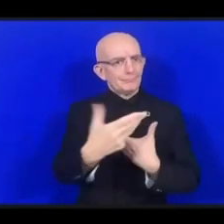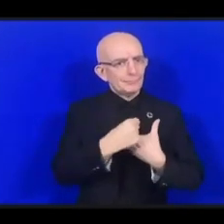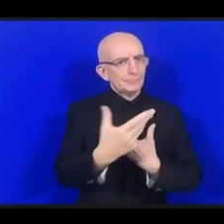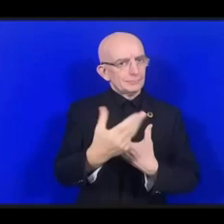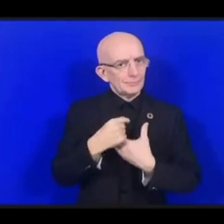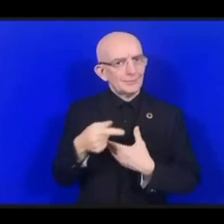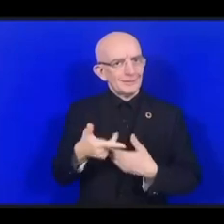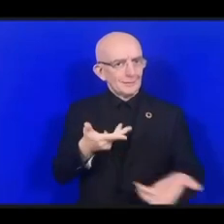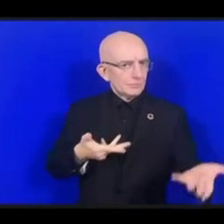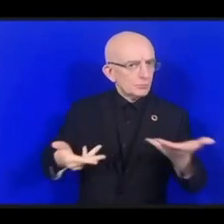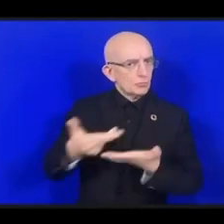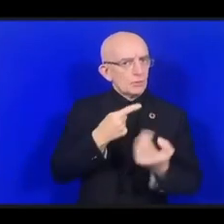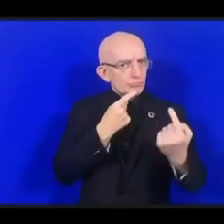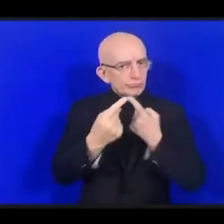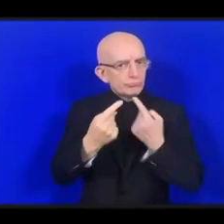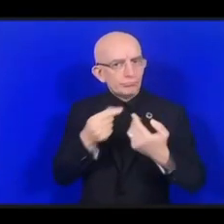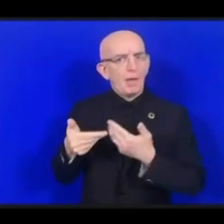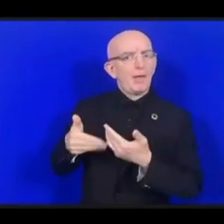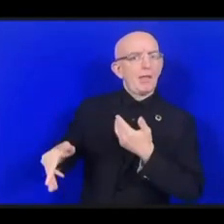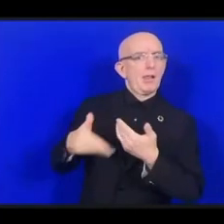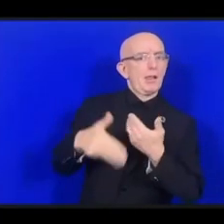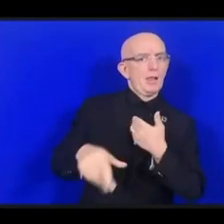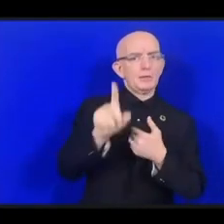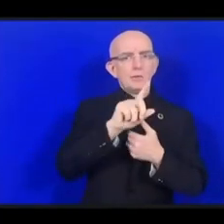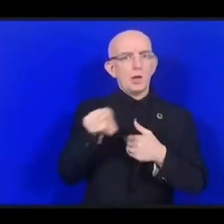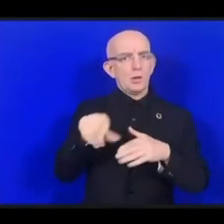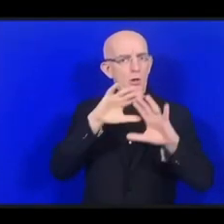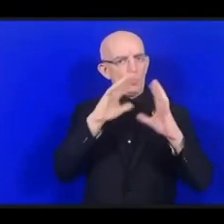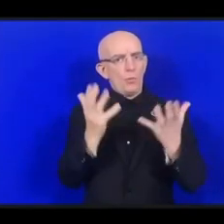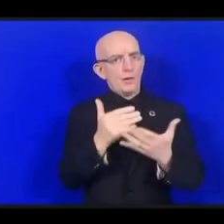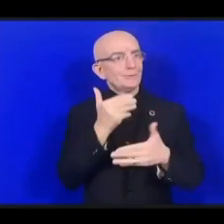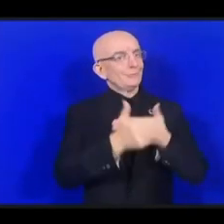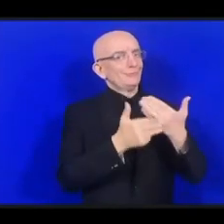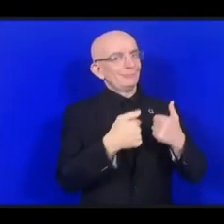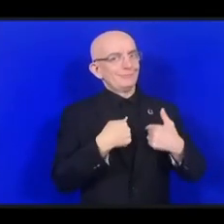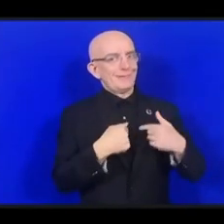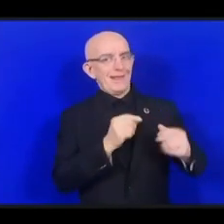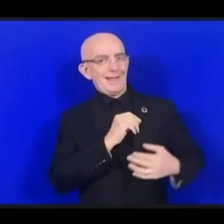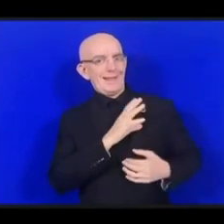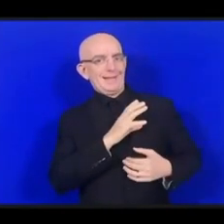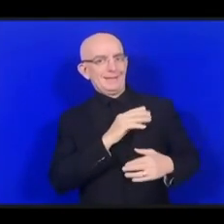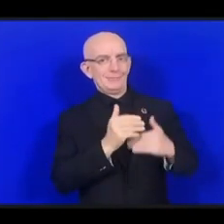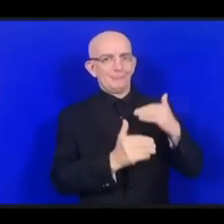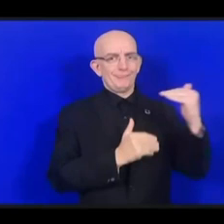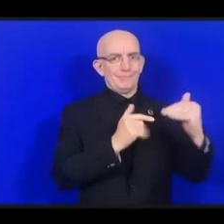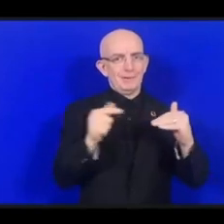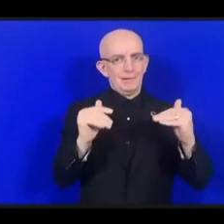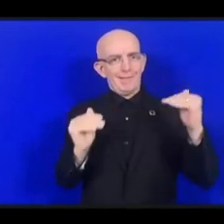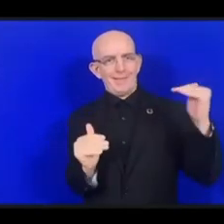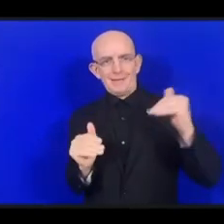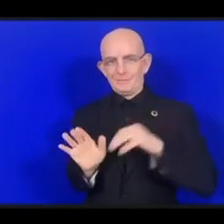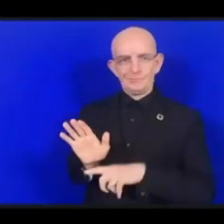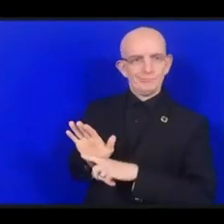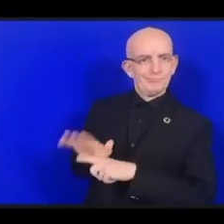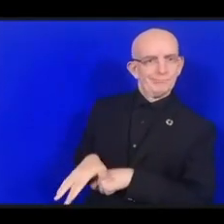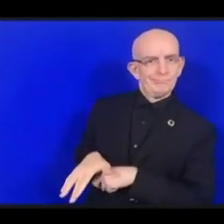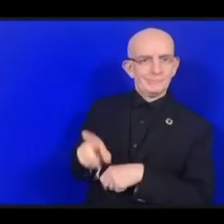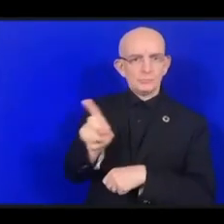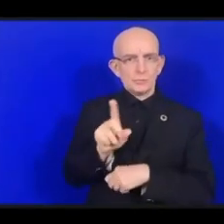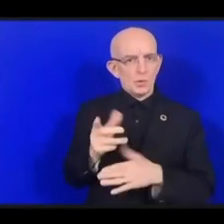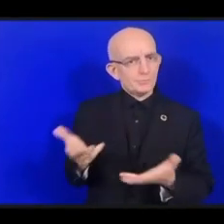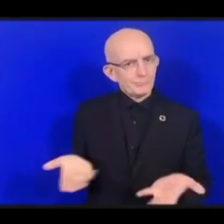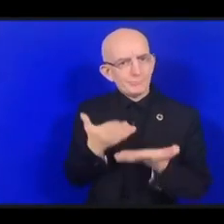аспекты инклюзивного участия, создавать дополнительные возможности для участия женщин и молодежи,